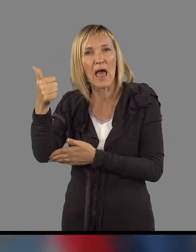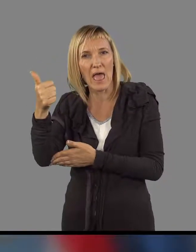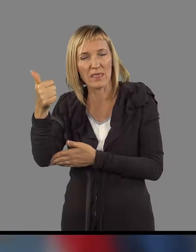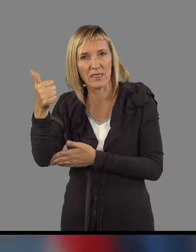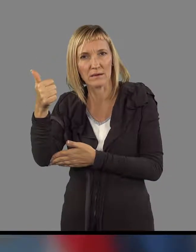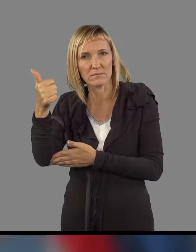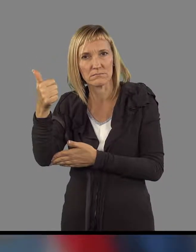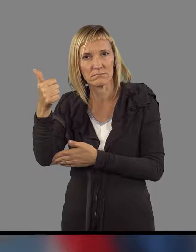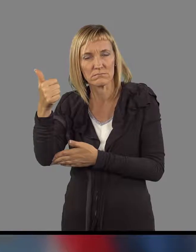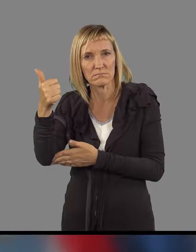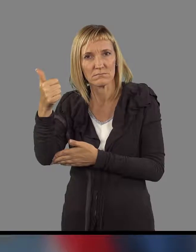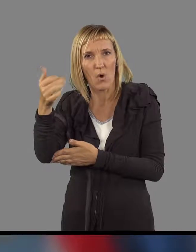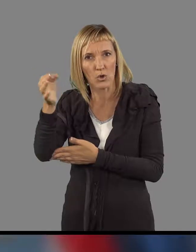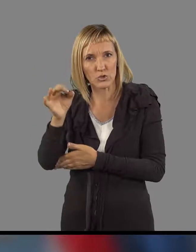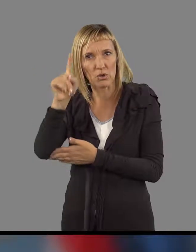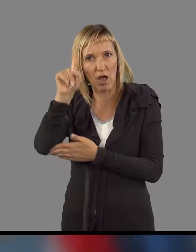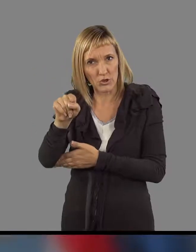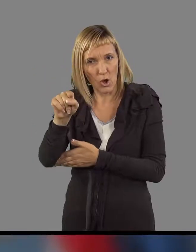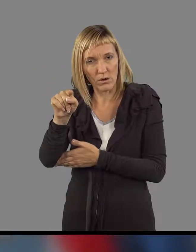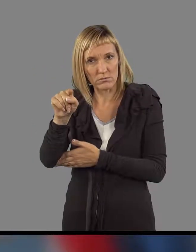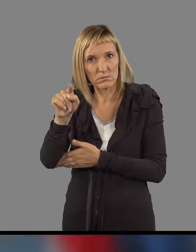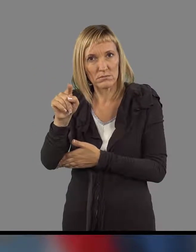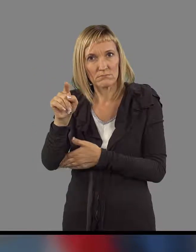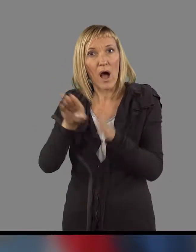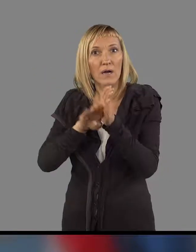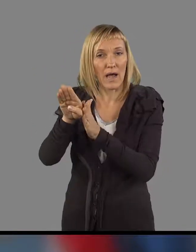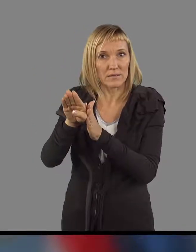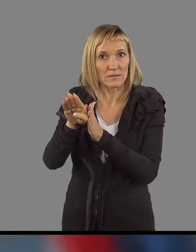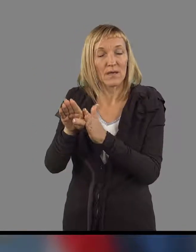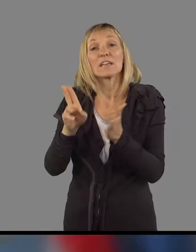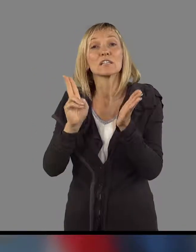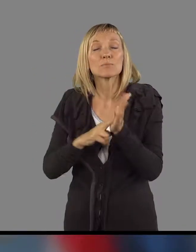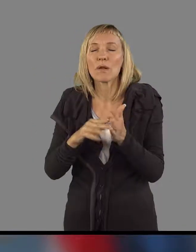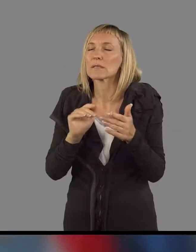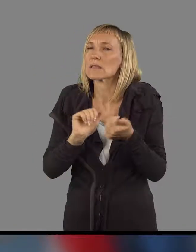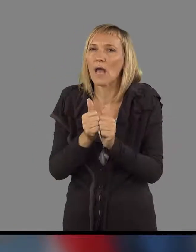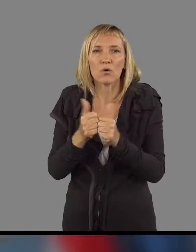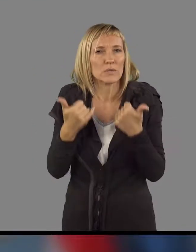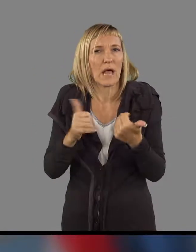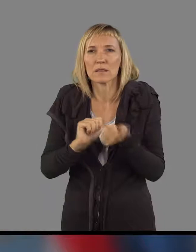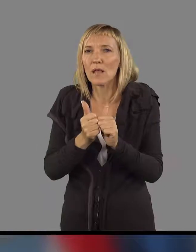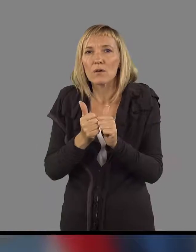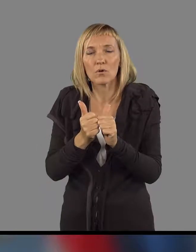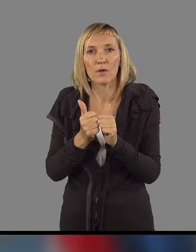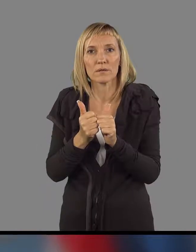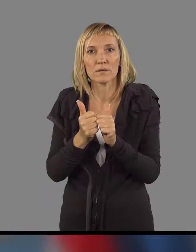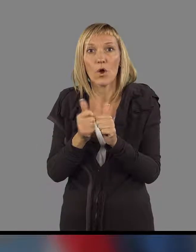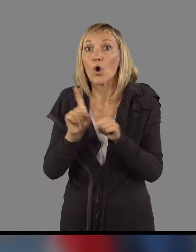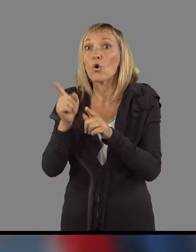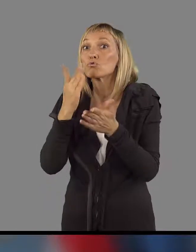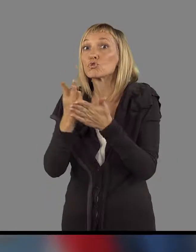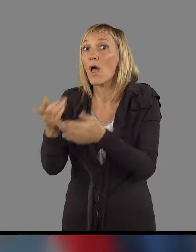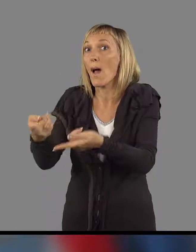celena na 3 odstotke in smo se nemudoma, let je tokrat pa res lahko rečemo nemudoma, na isti sej, kot je bilo to